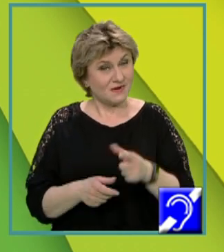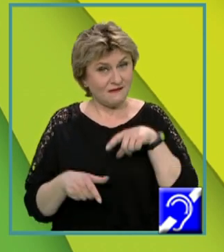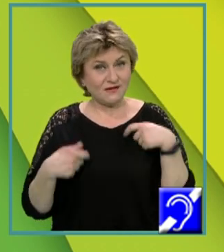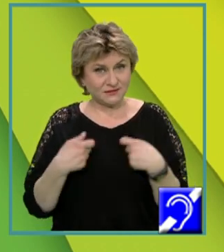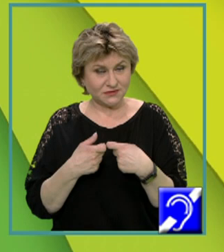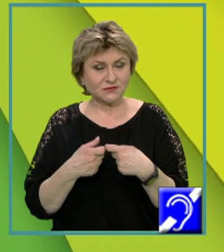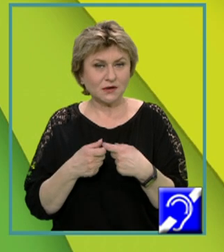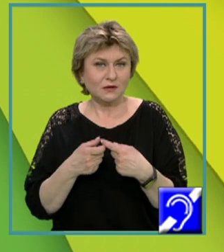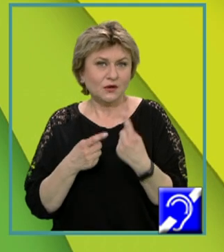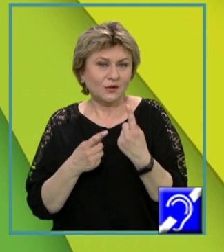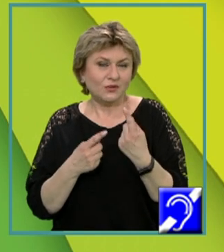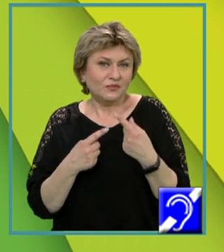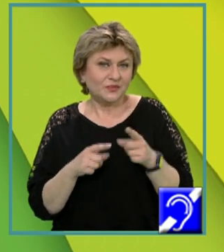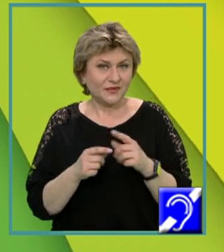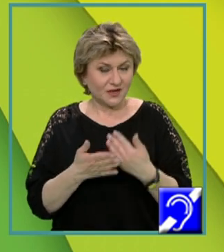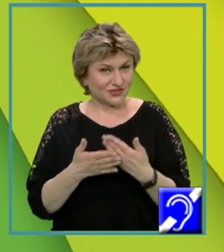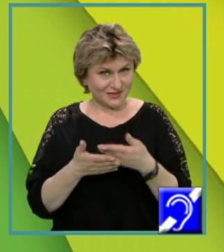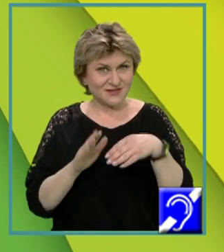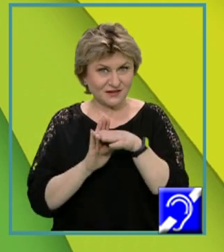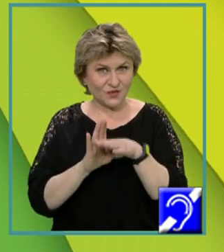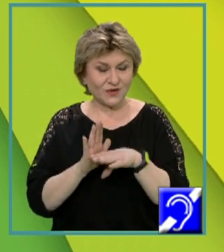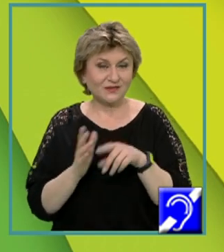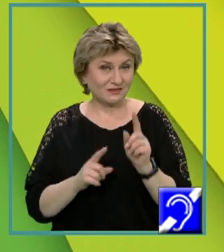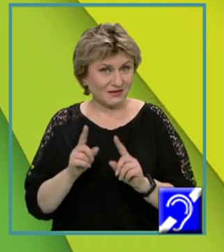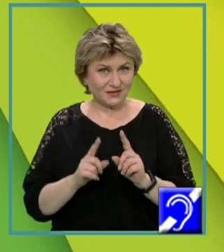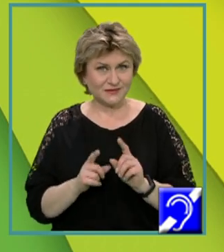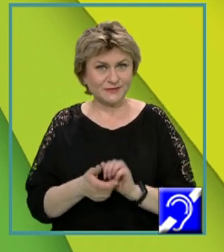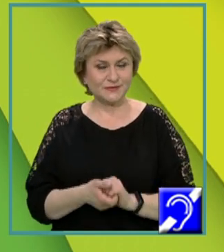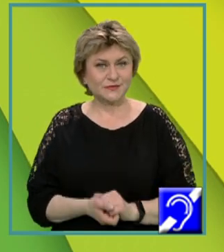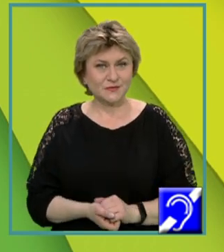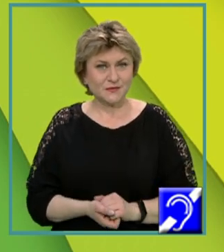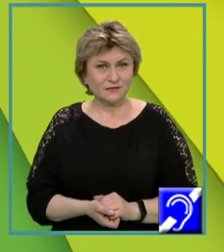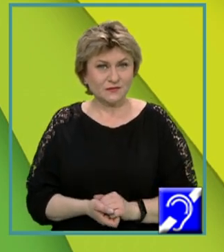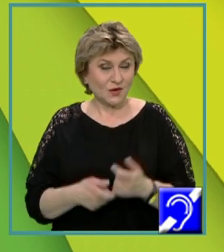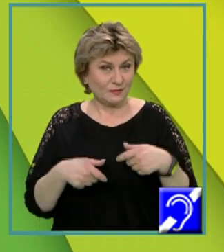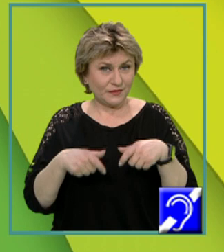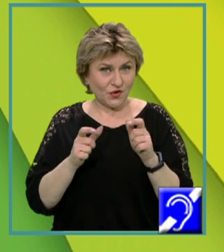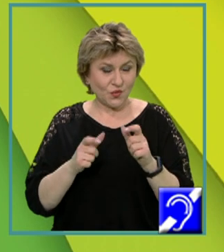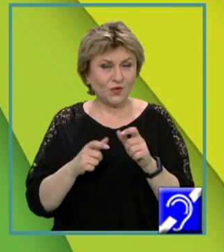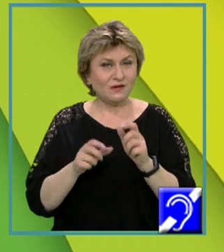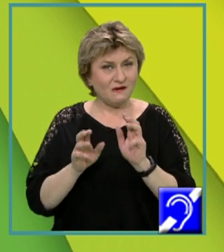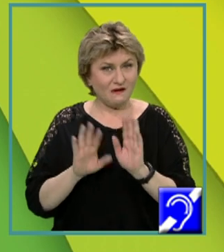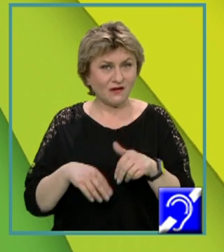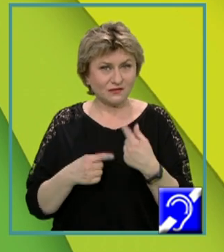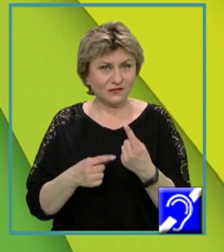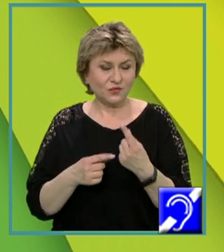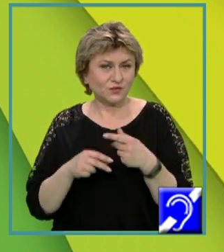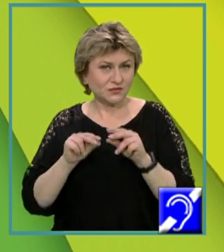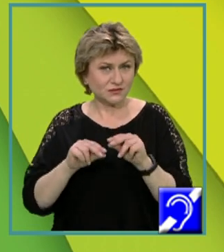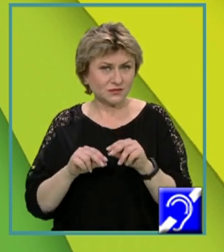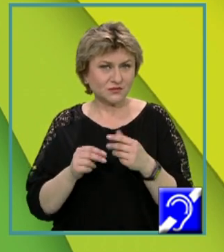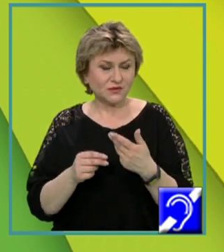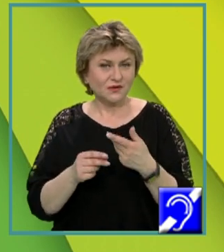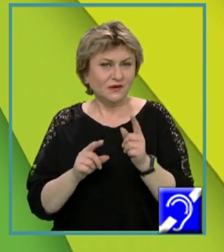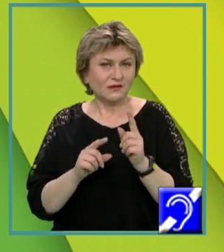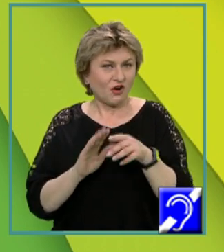totuși o excepție de la această regulă. Dacă blocul conține o instrucțiune de salt